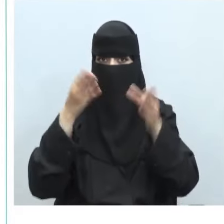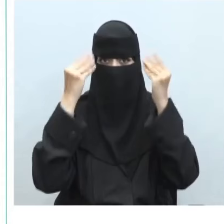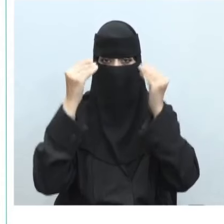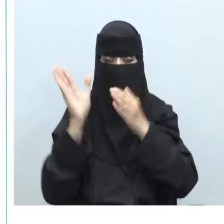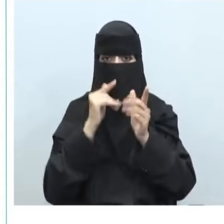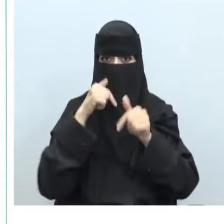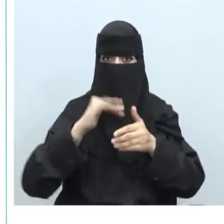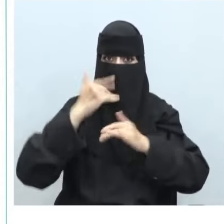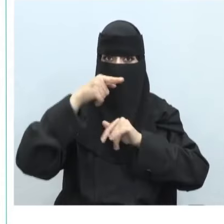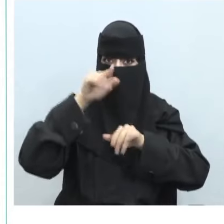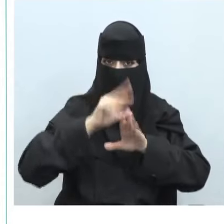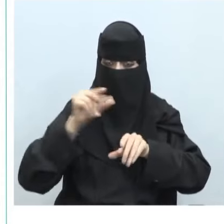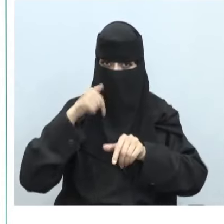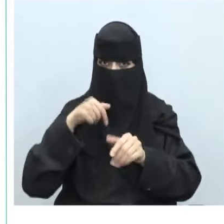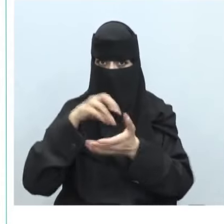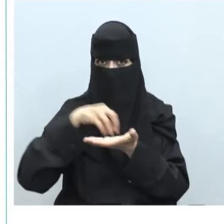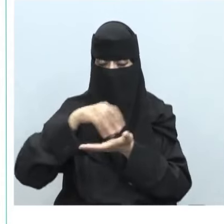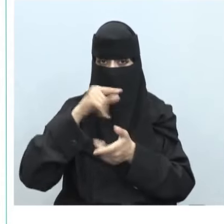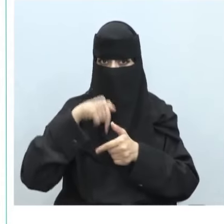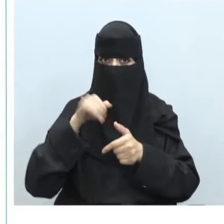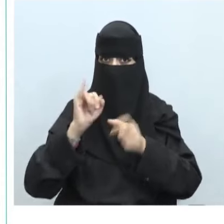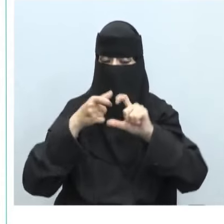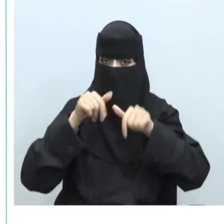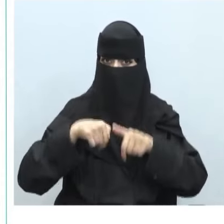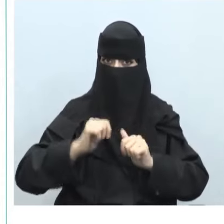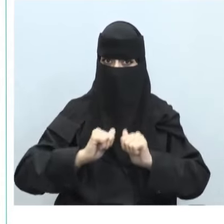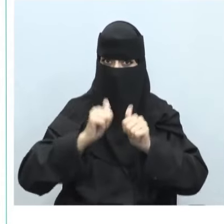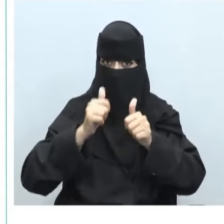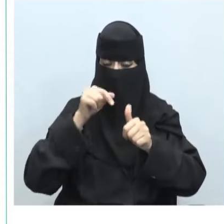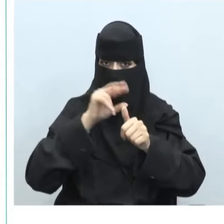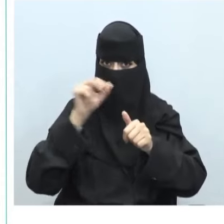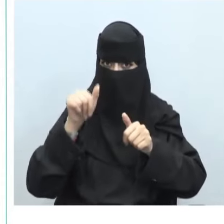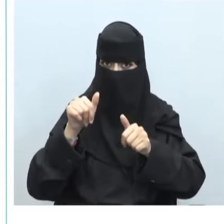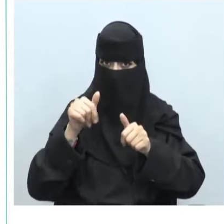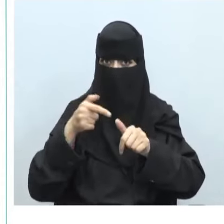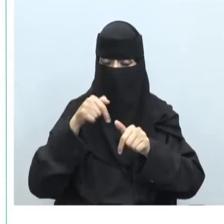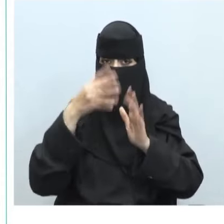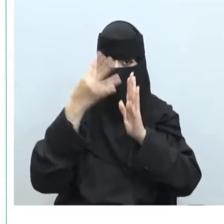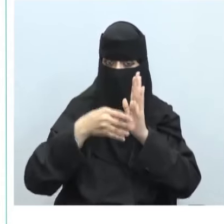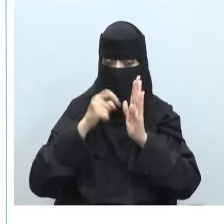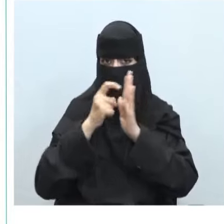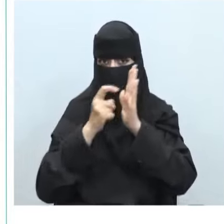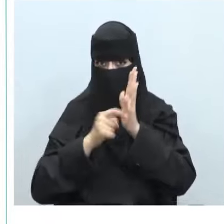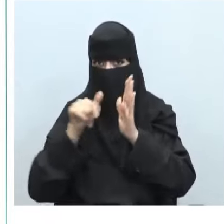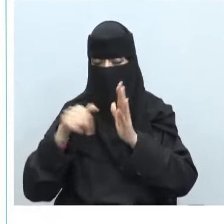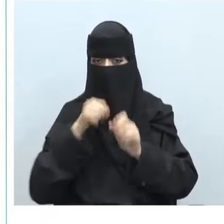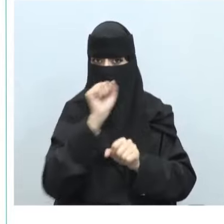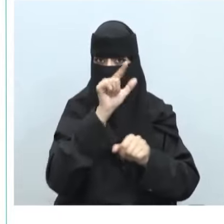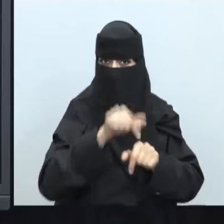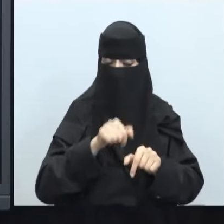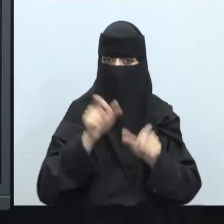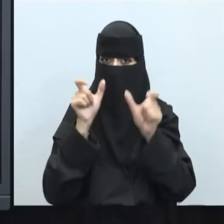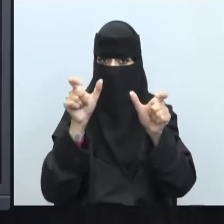عند امتثال هذه الجهات والمؤسسات بالامتثال للتشريعات والقوانين الخاصة